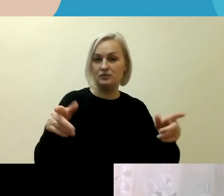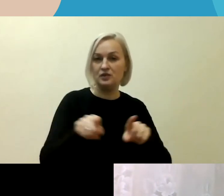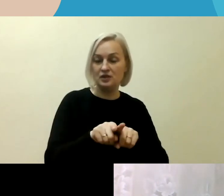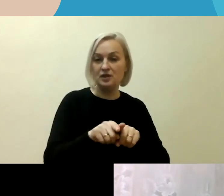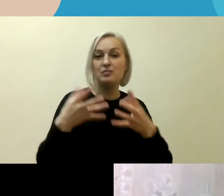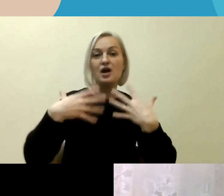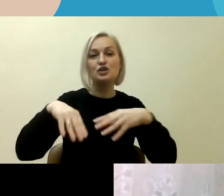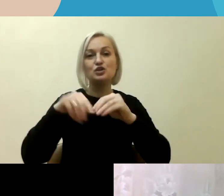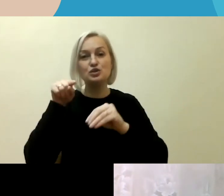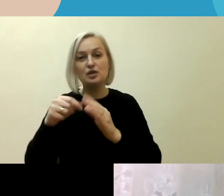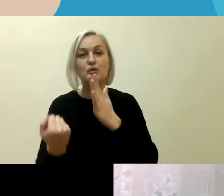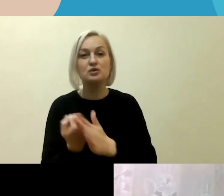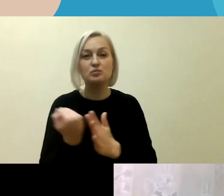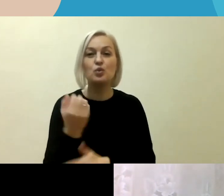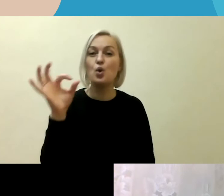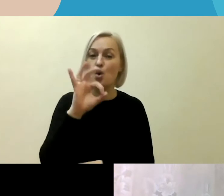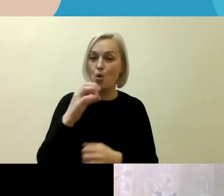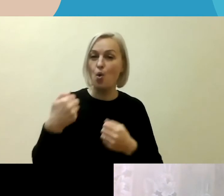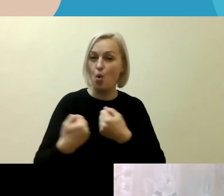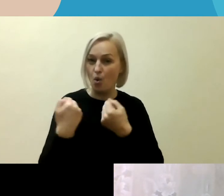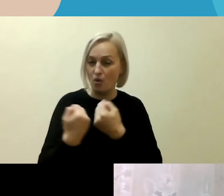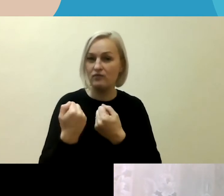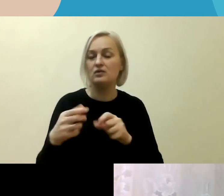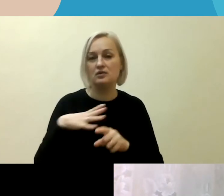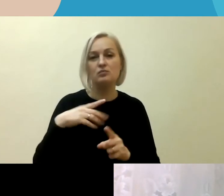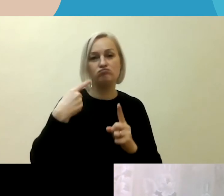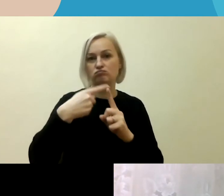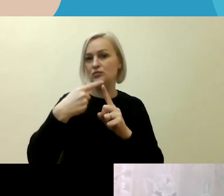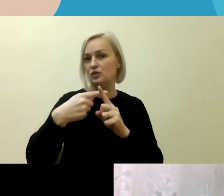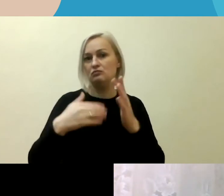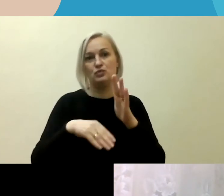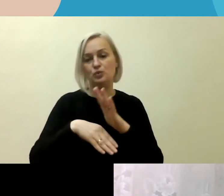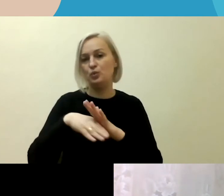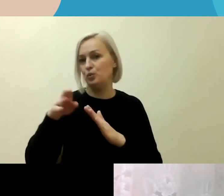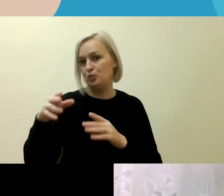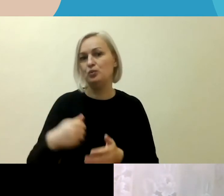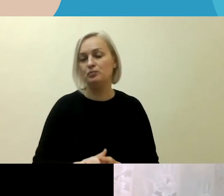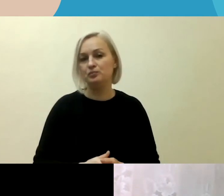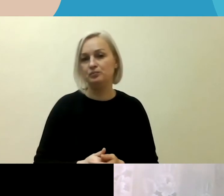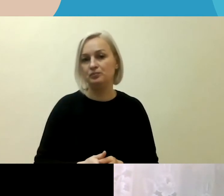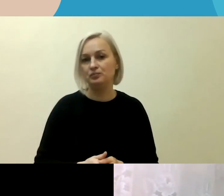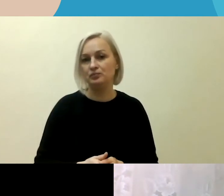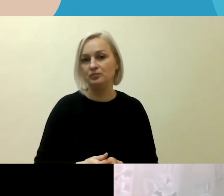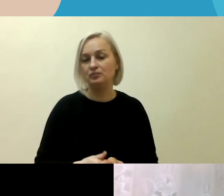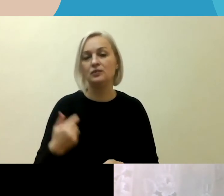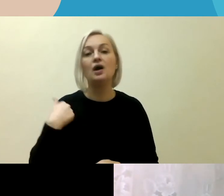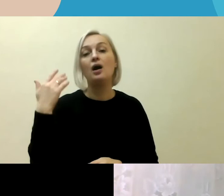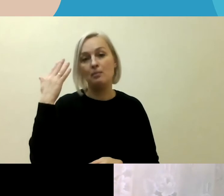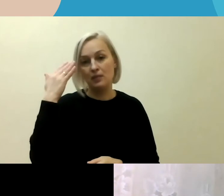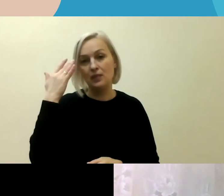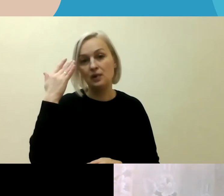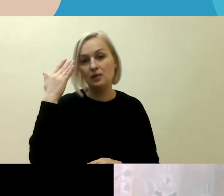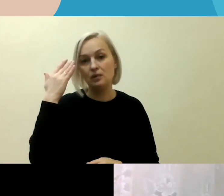artimo aplinkojai, tai labai didelis progresas buvo padarytas. Tai aš manau, kad ir tas pats, ir